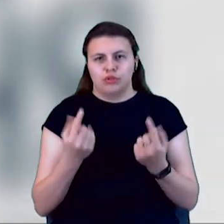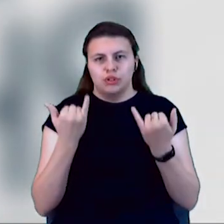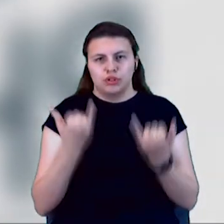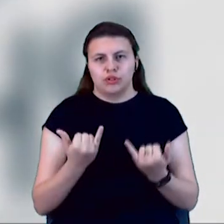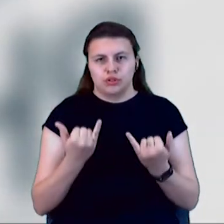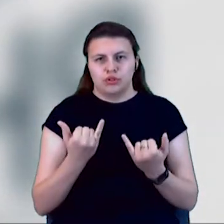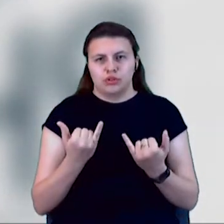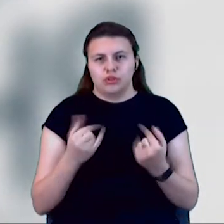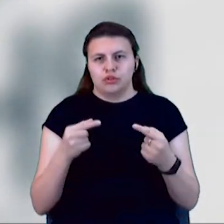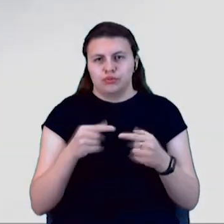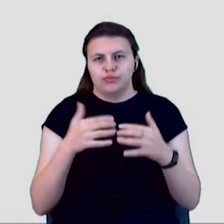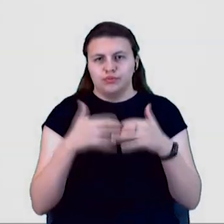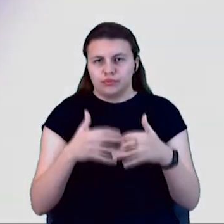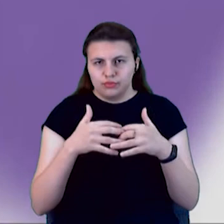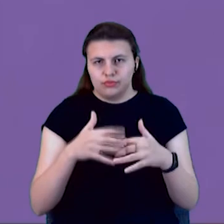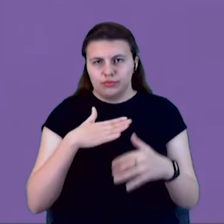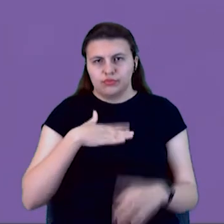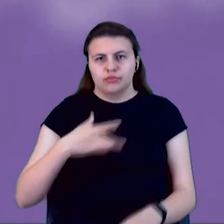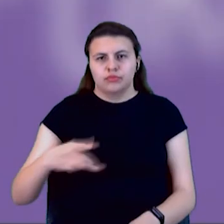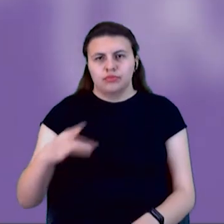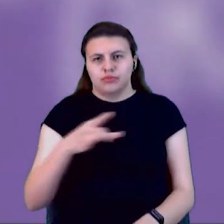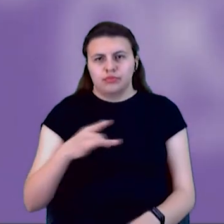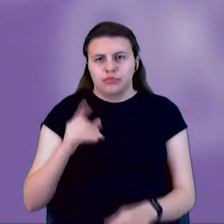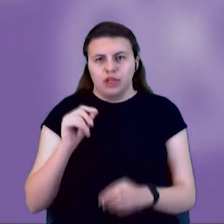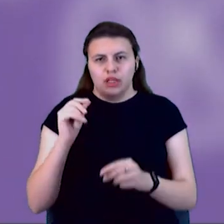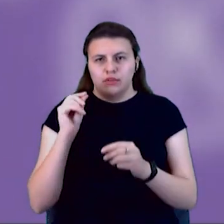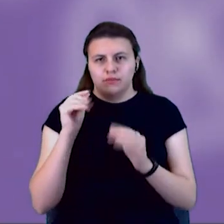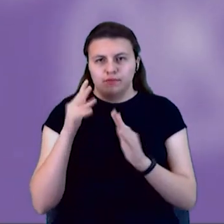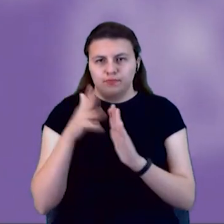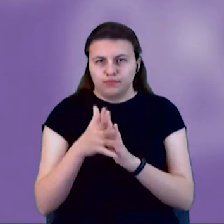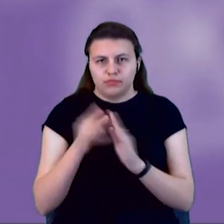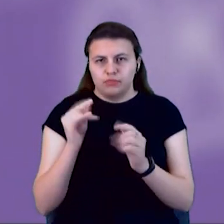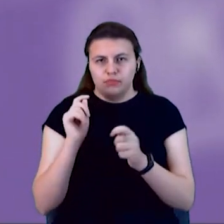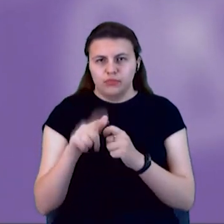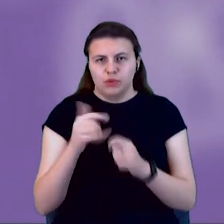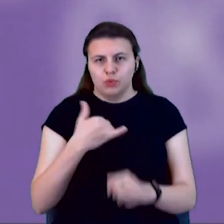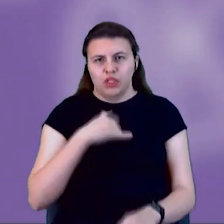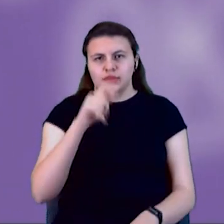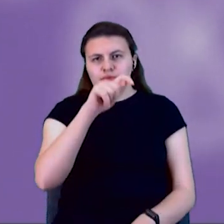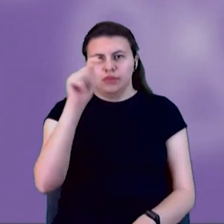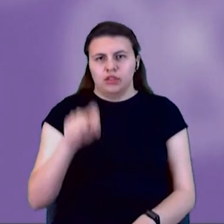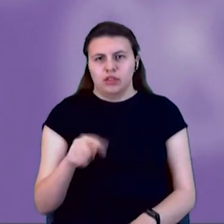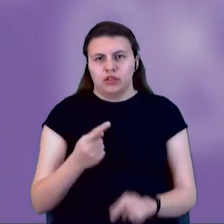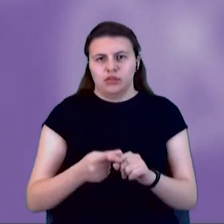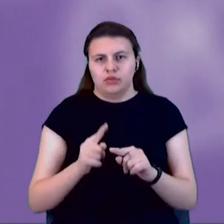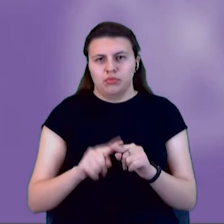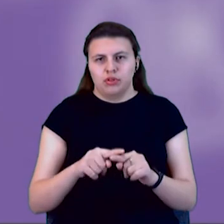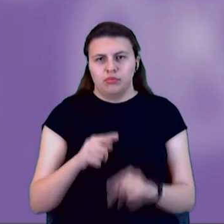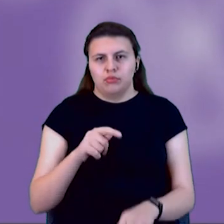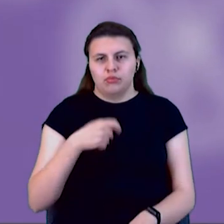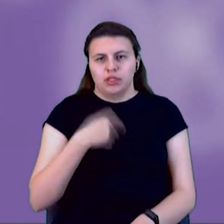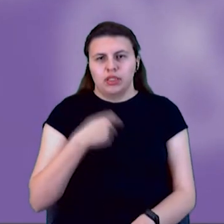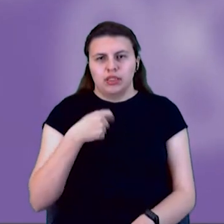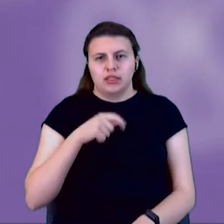в конкретно в Краматорській нашій регіон, мало інвестирують, тому що у нас зараз війна, і в першу чергу президент Зеленський, він робить всі